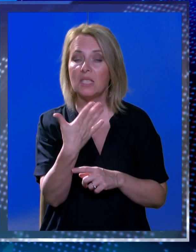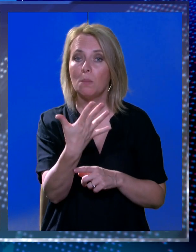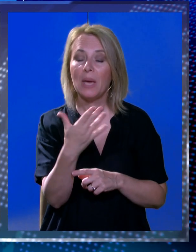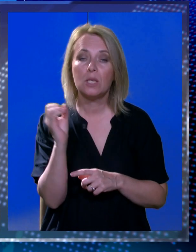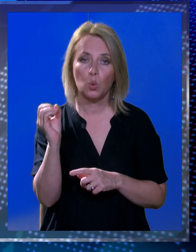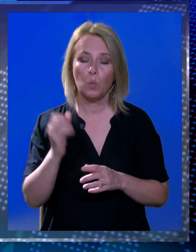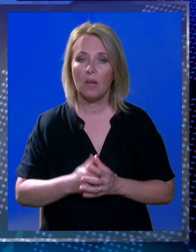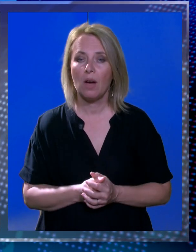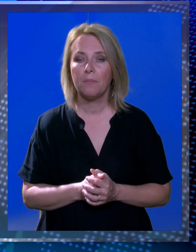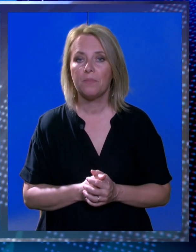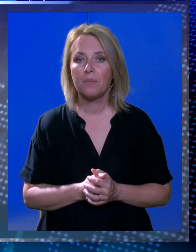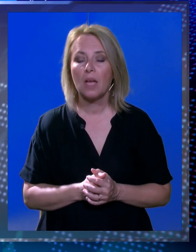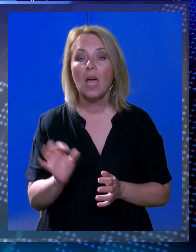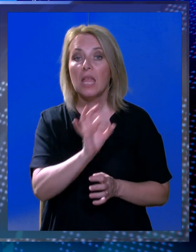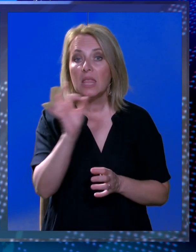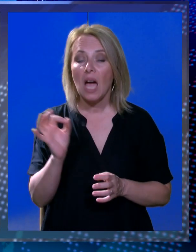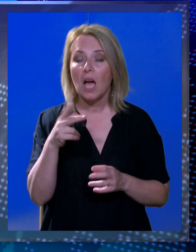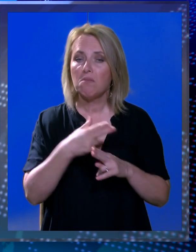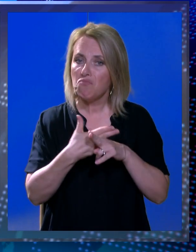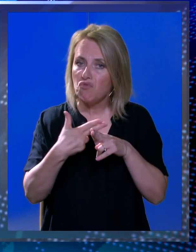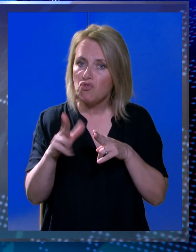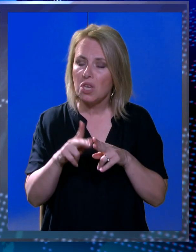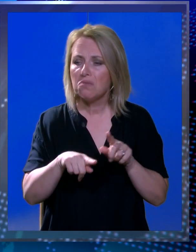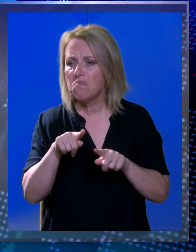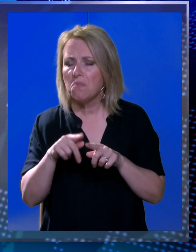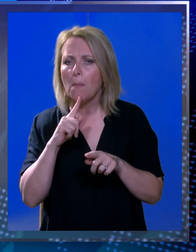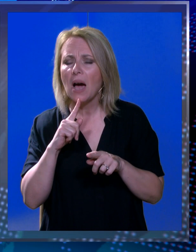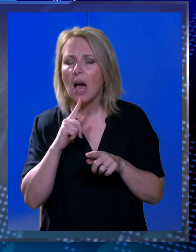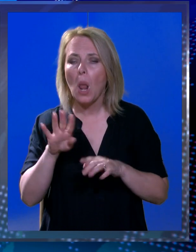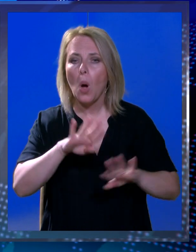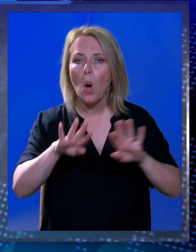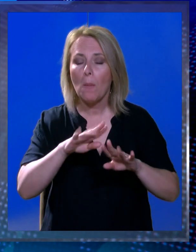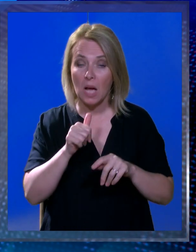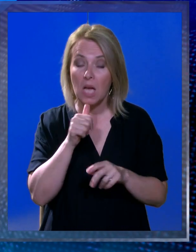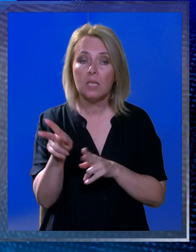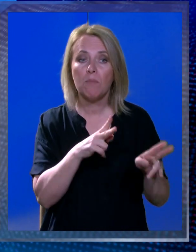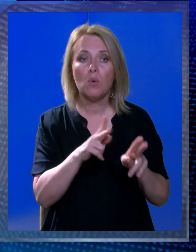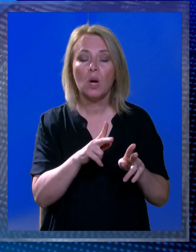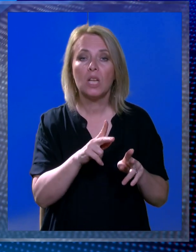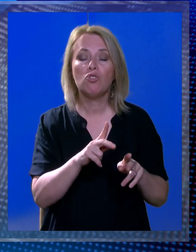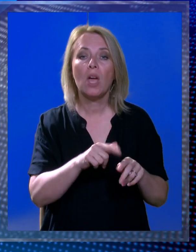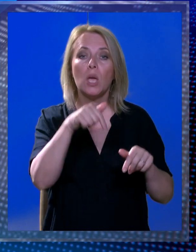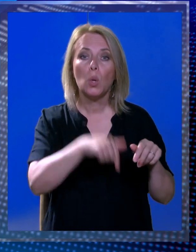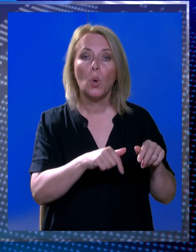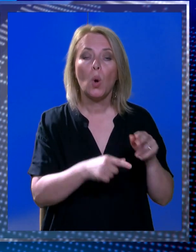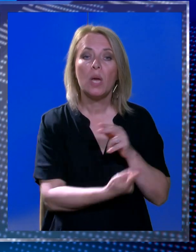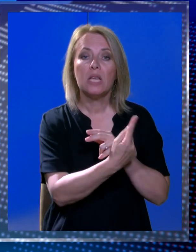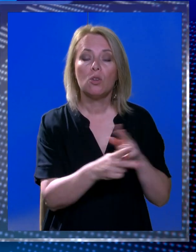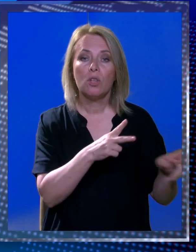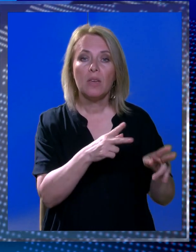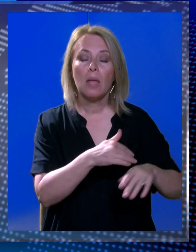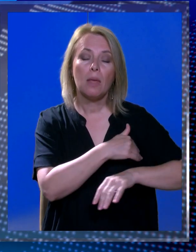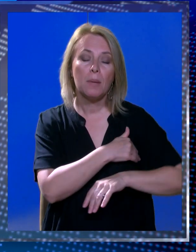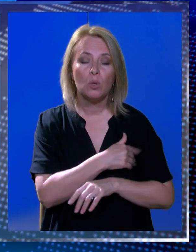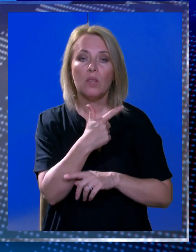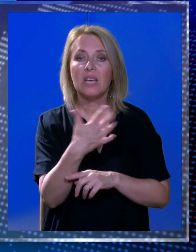25 ciljevi stupnjeva Danj u glavnom vedru uz još pokoj i oblak za puhaće jugoistočni vjetar no temperatura zraka